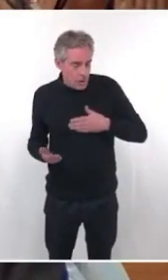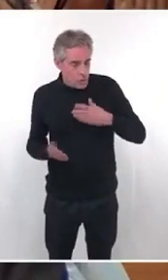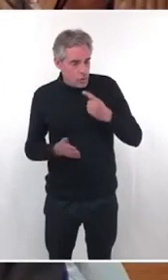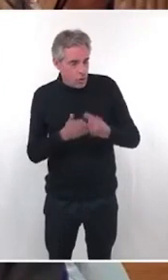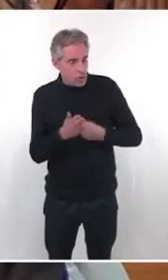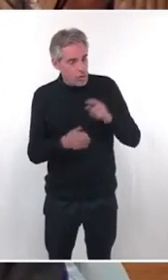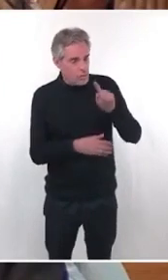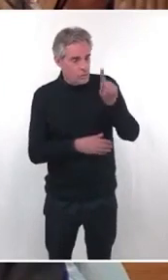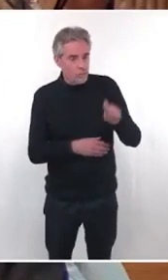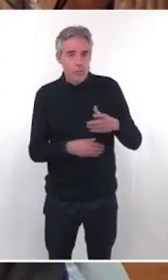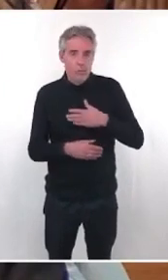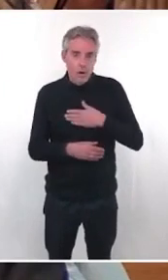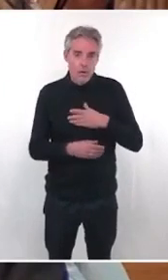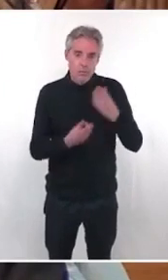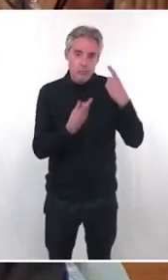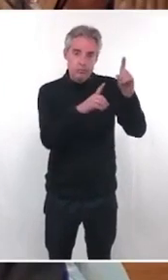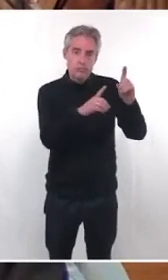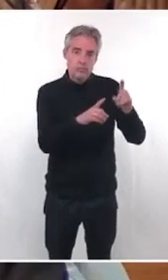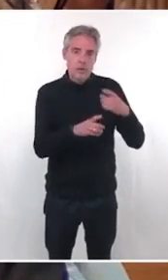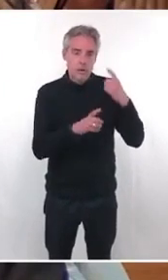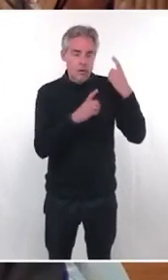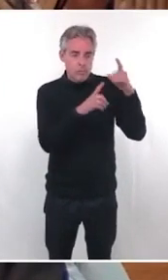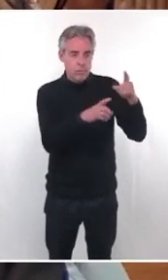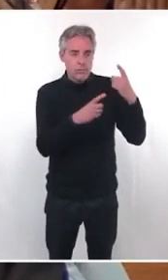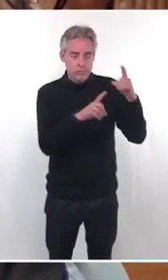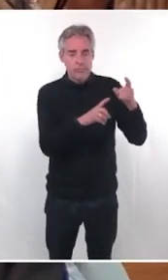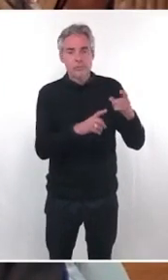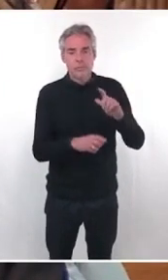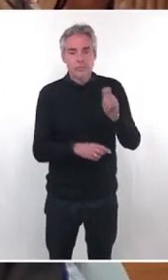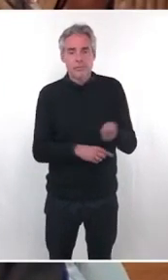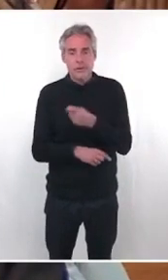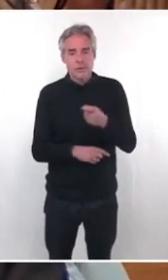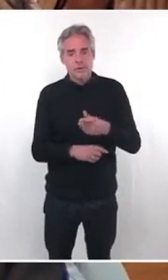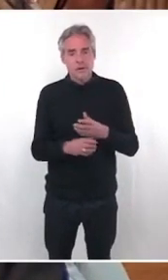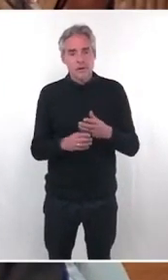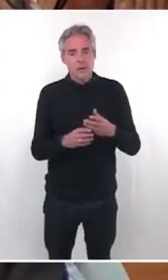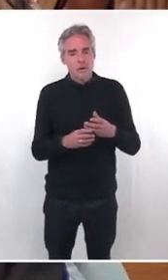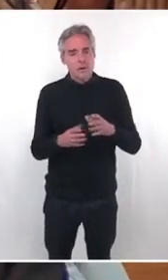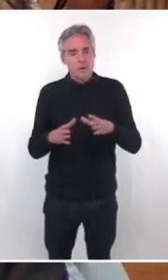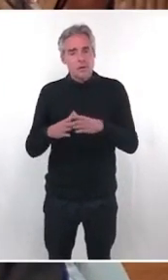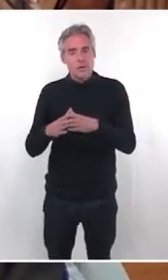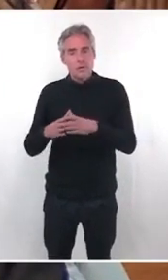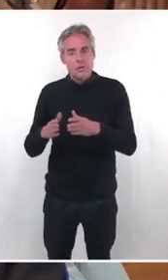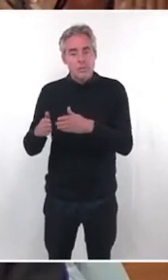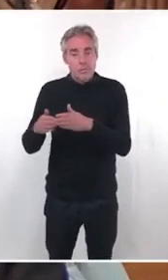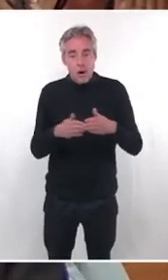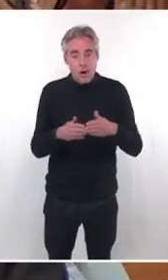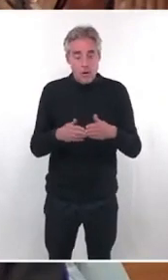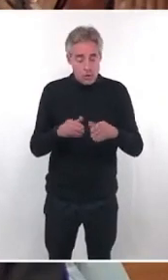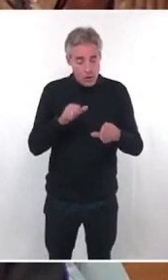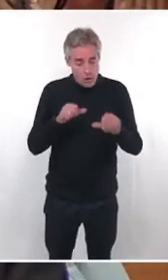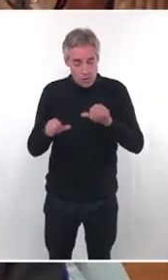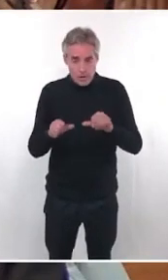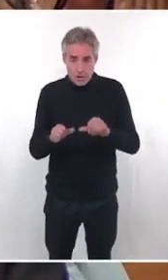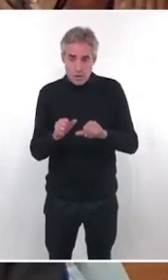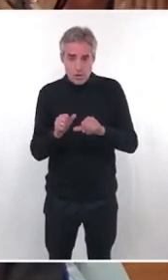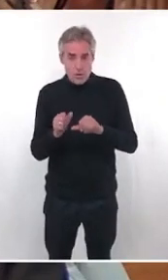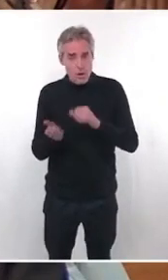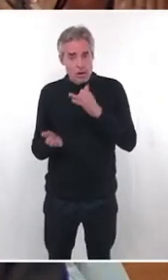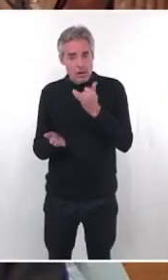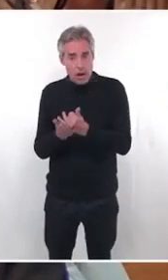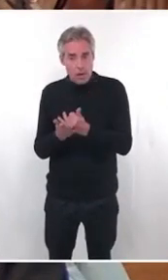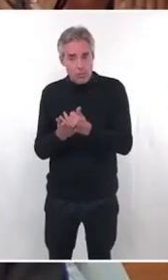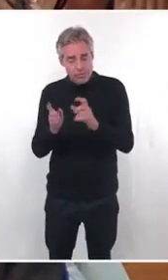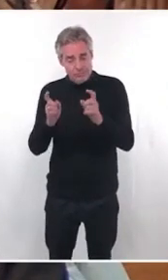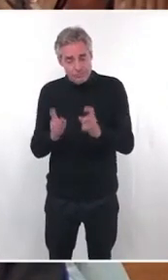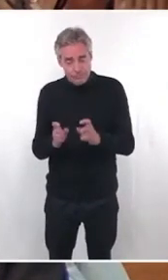monsieur le maire, en tout cas moi je continuerai à mouiller la chemise pour eux, que l'on pèse au prix du Grand Port pour pas que les conditions leur soient appliquées,